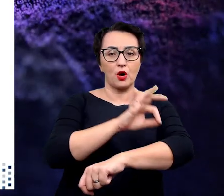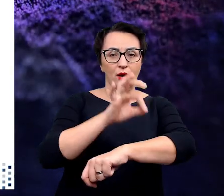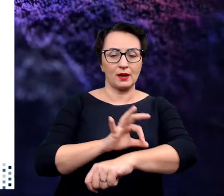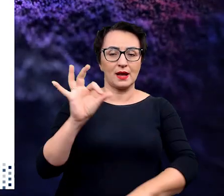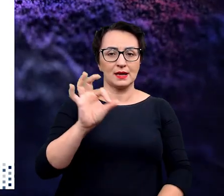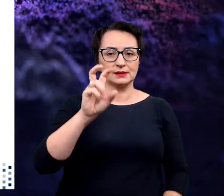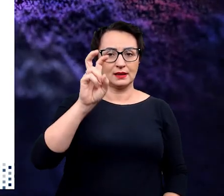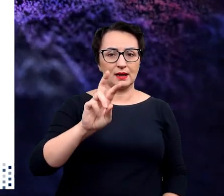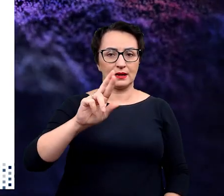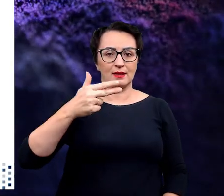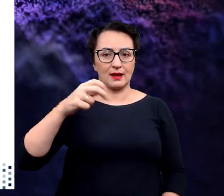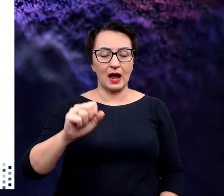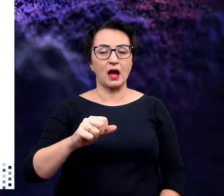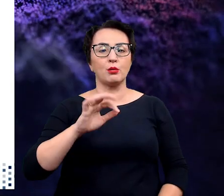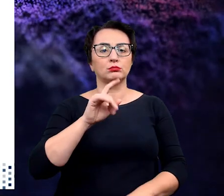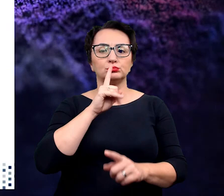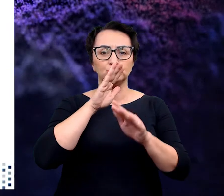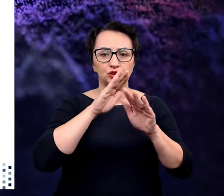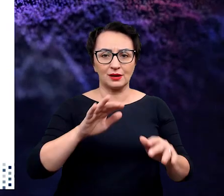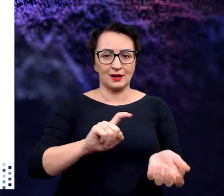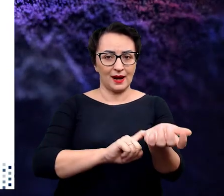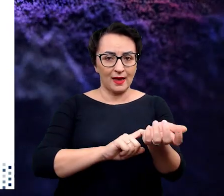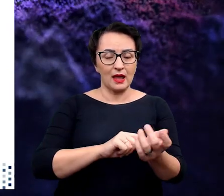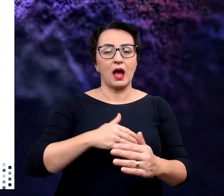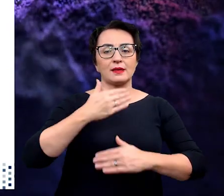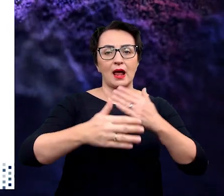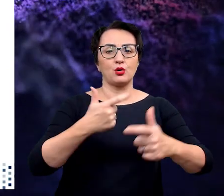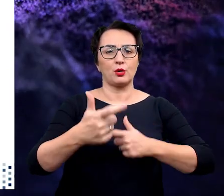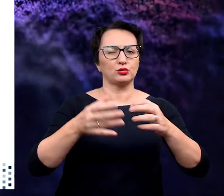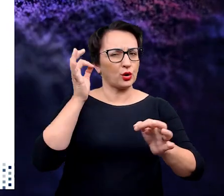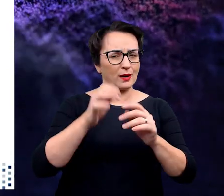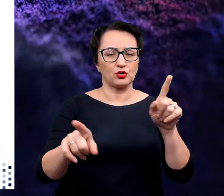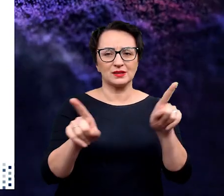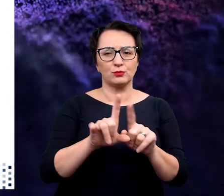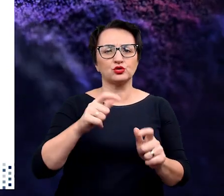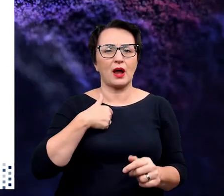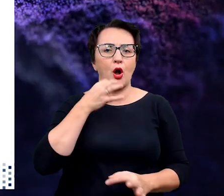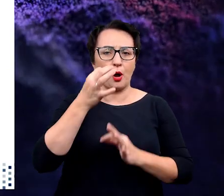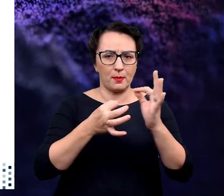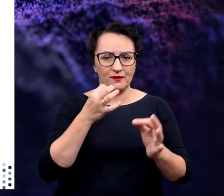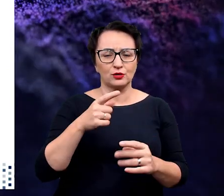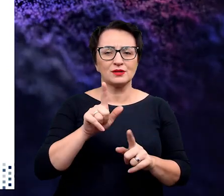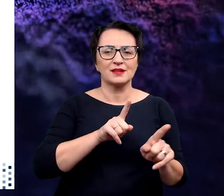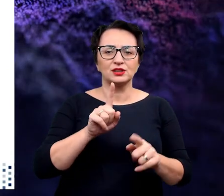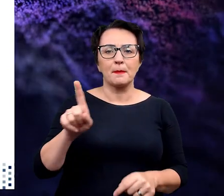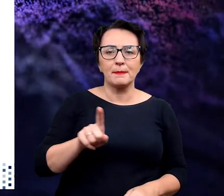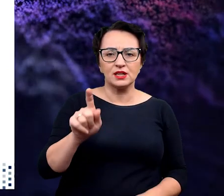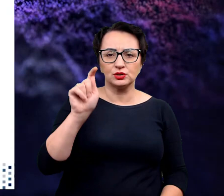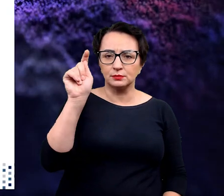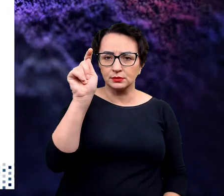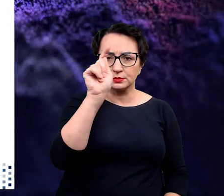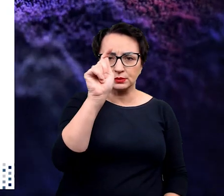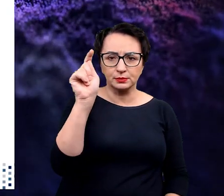Projektowali takie SHRNA, wyciszali dany gen, po czym robili dokładnie to samo, o czym wam już opowiadałam, czyli po prostu klikali